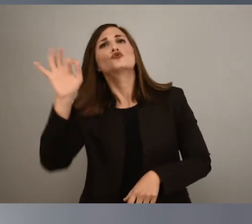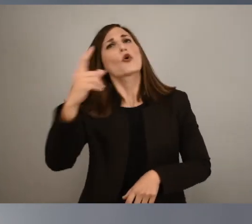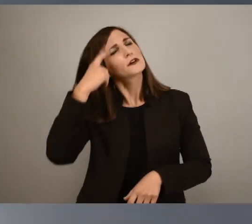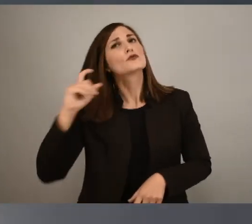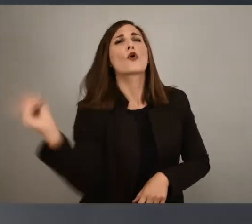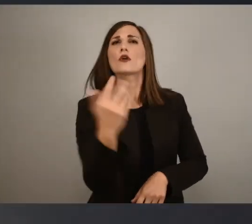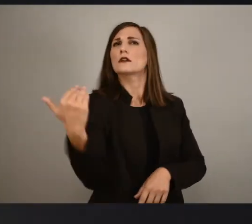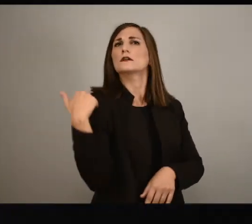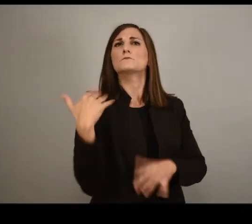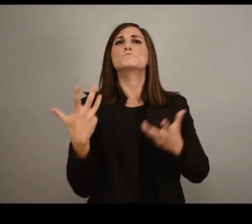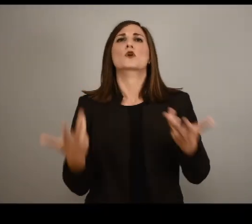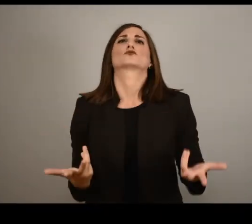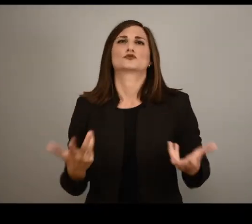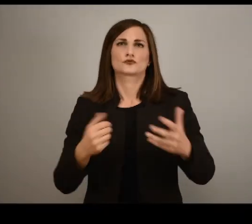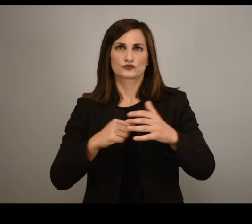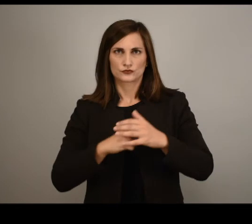προσφωνούν.